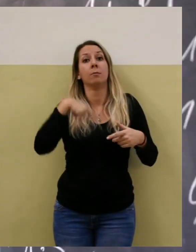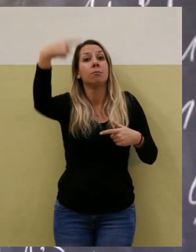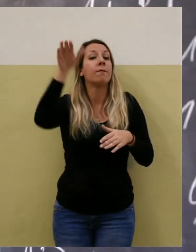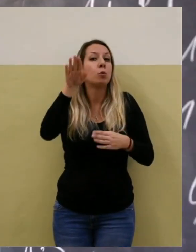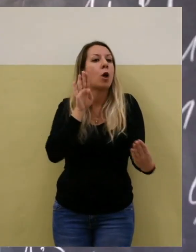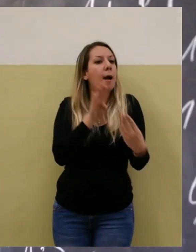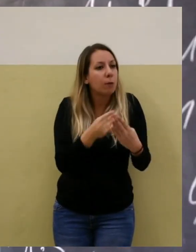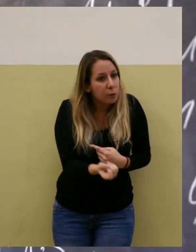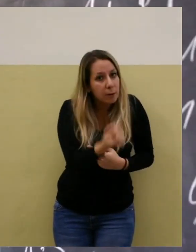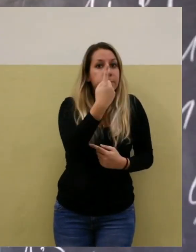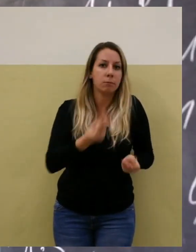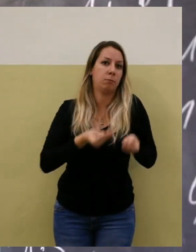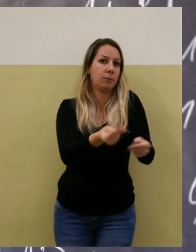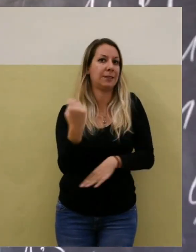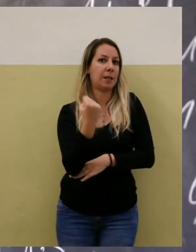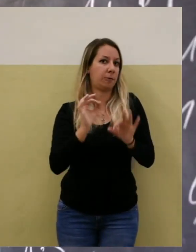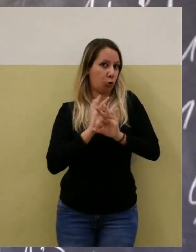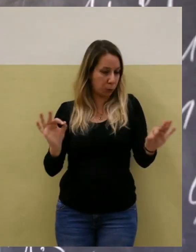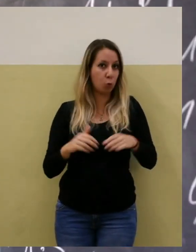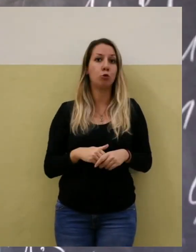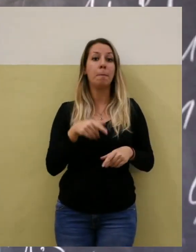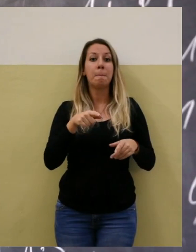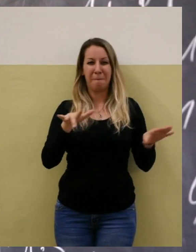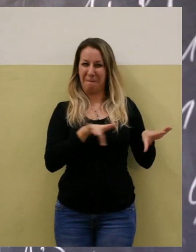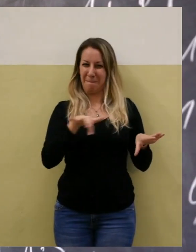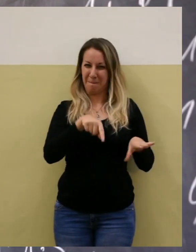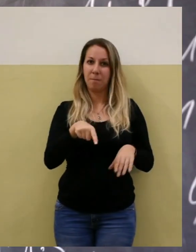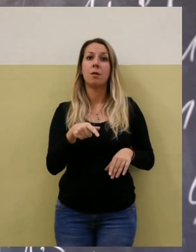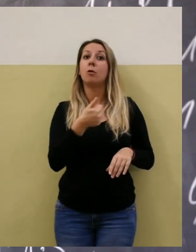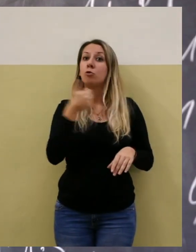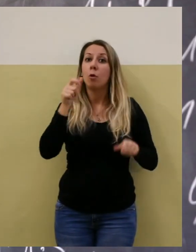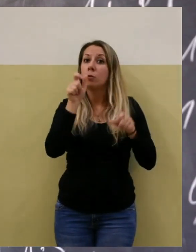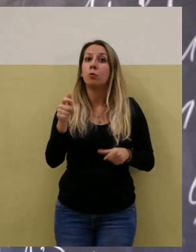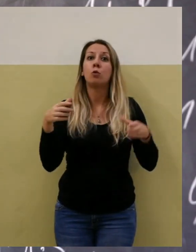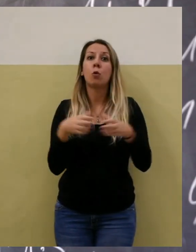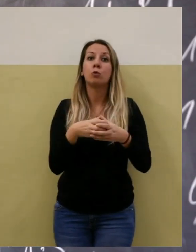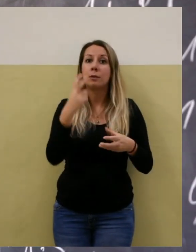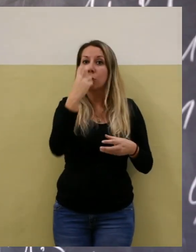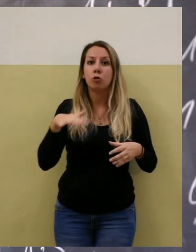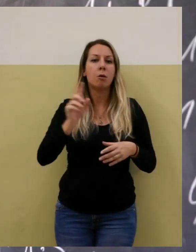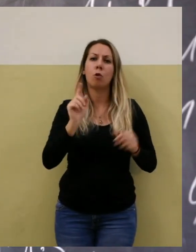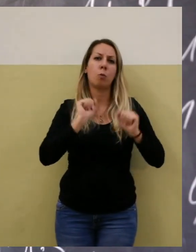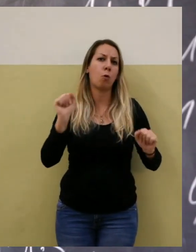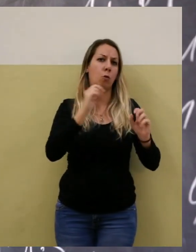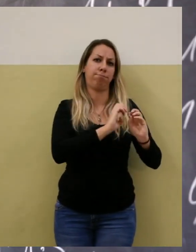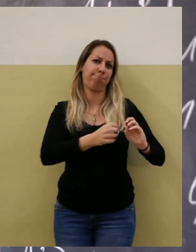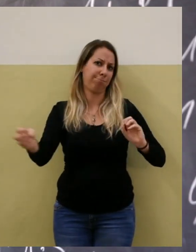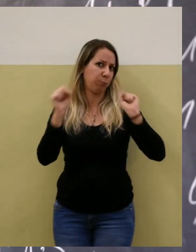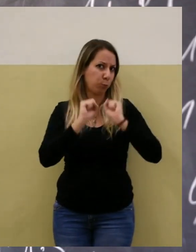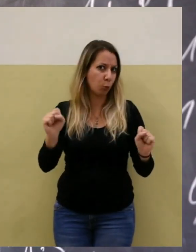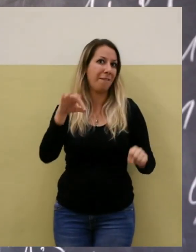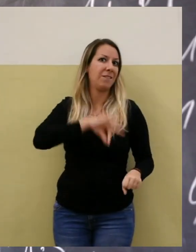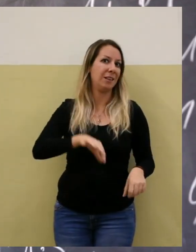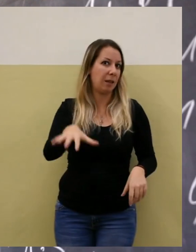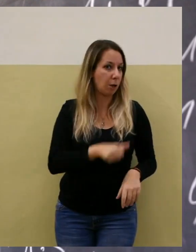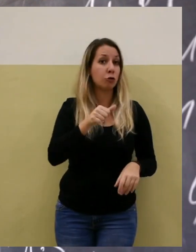studenti Che non necessariamente sono persone con disabilità visiva Degli importanti strumenti per diffondere una tecnologia che